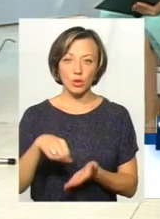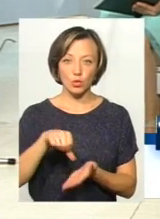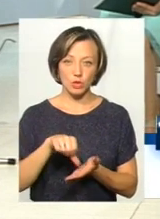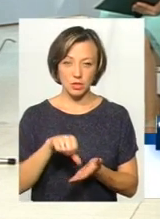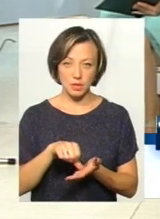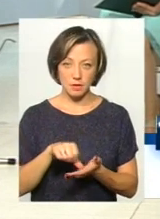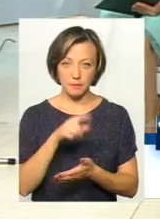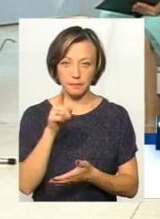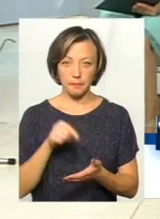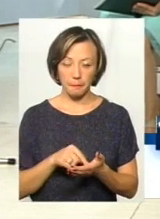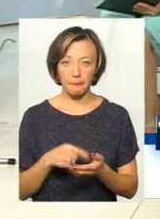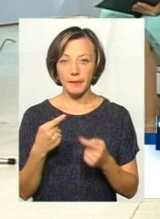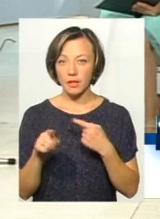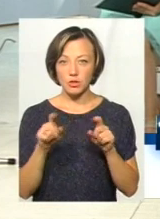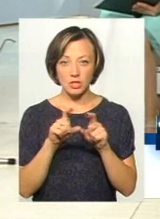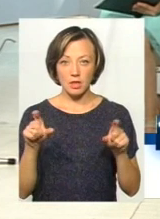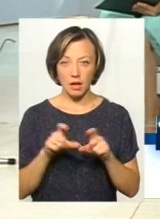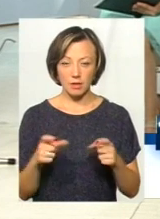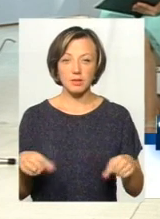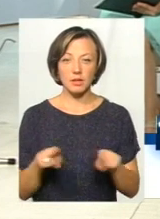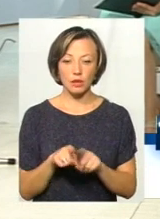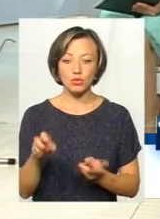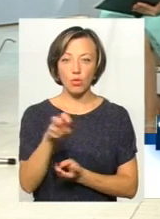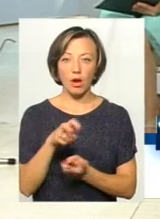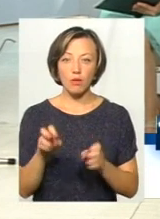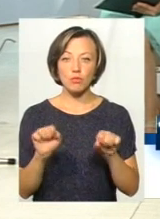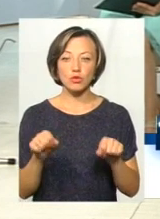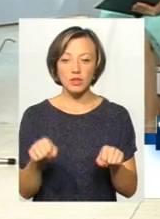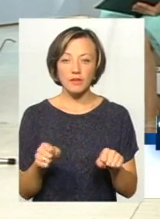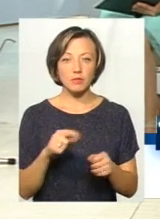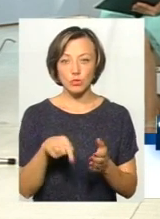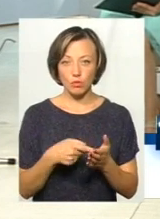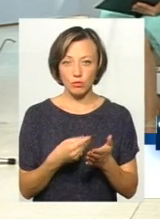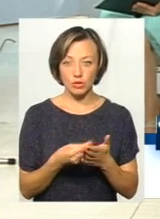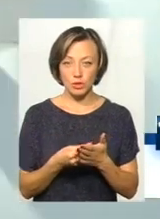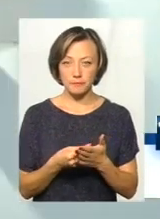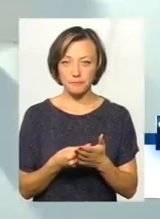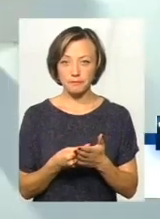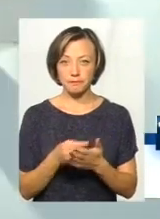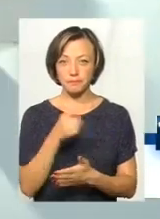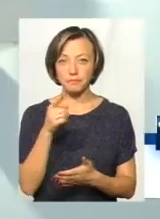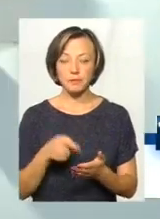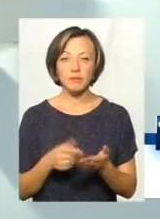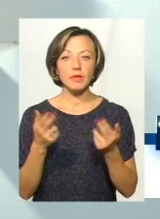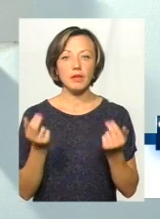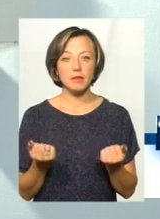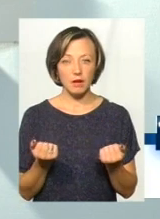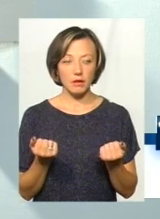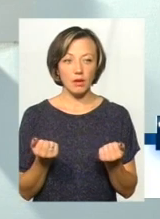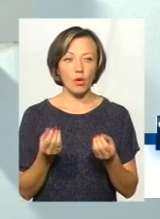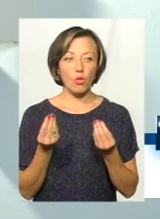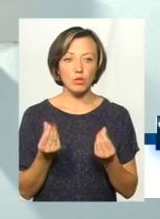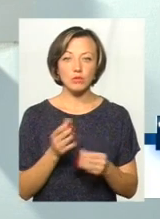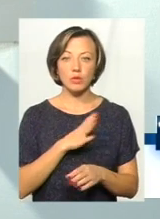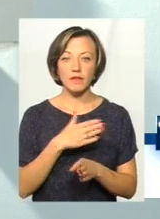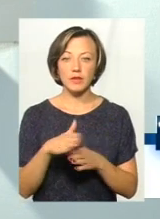Тобто, інші заклади, так розумію, теж шукають ресурси не лише в міському бюджеті? Ну, першу, так, кошти